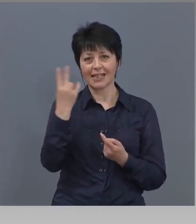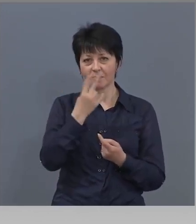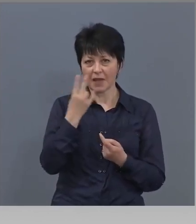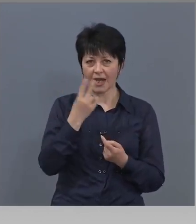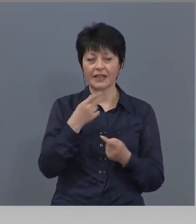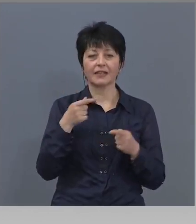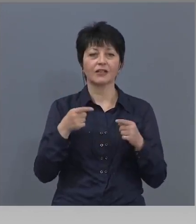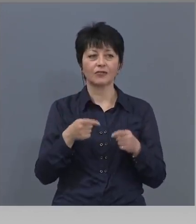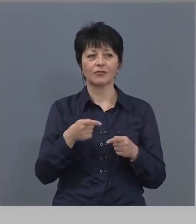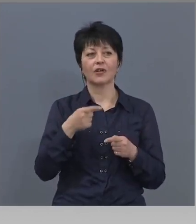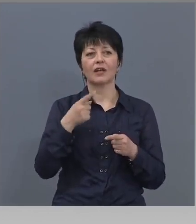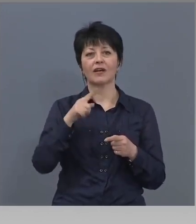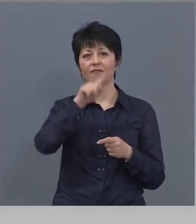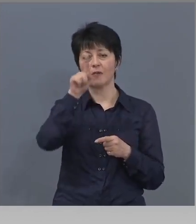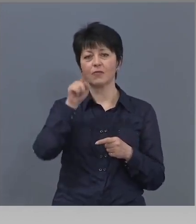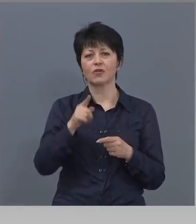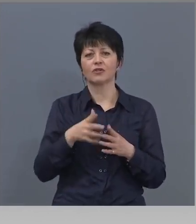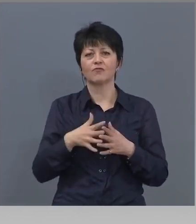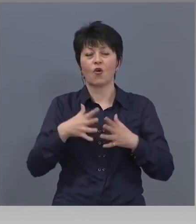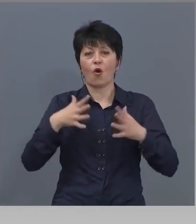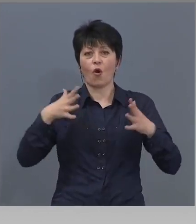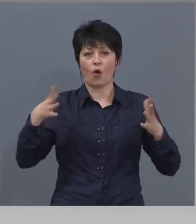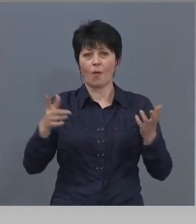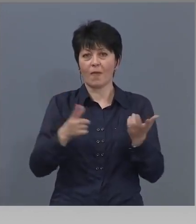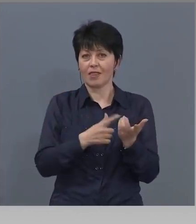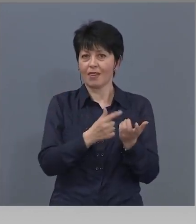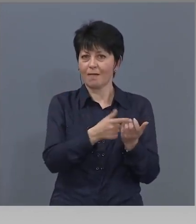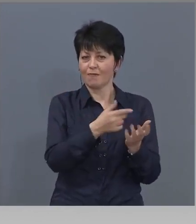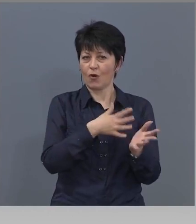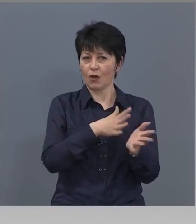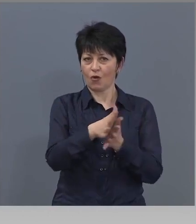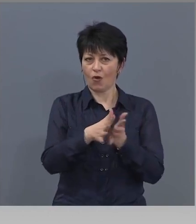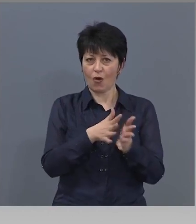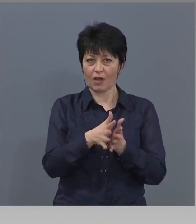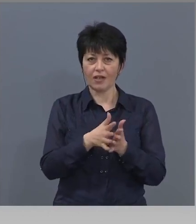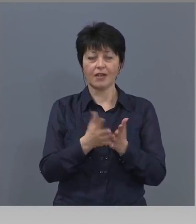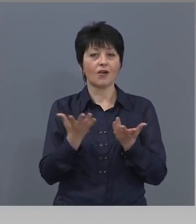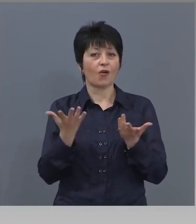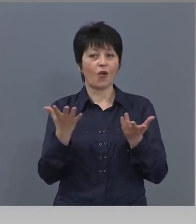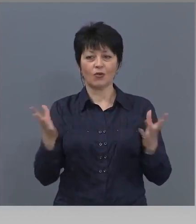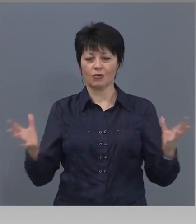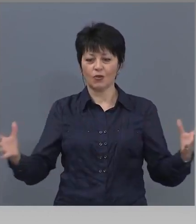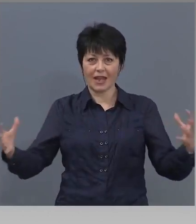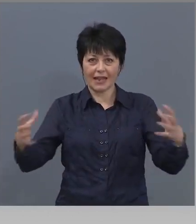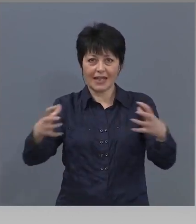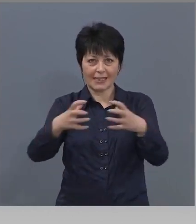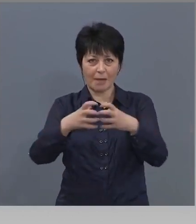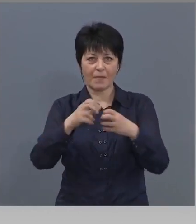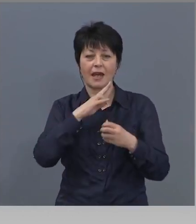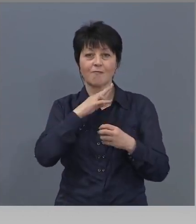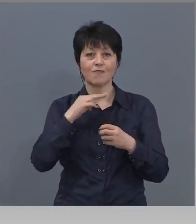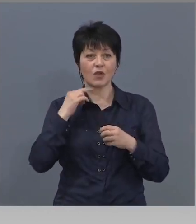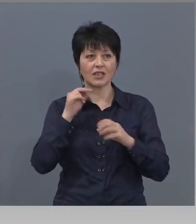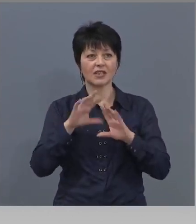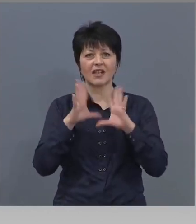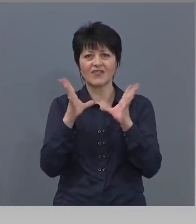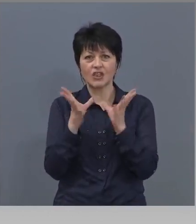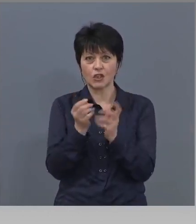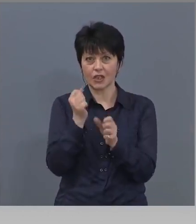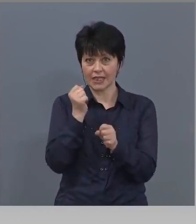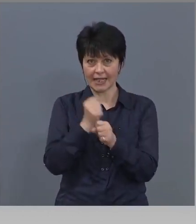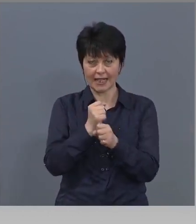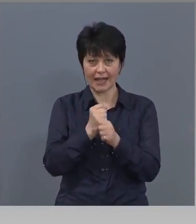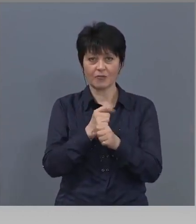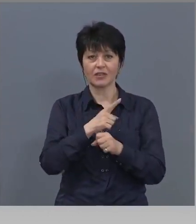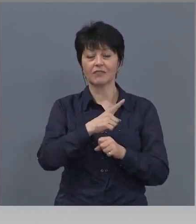огромен брой хора, колкото и да съберем полицията, казвам, всички са на работа, но те не стигат и